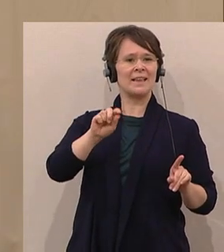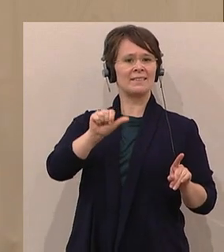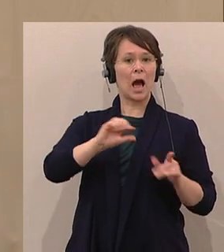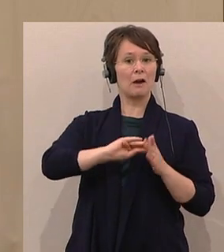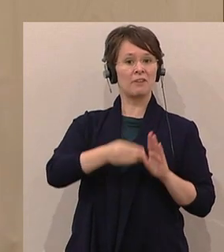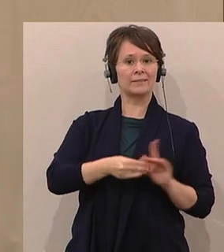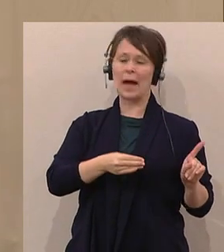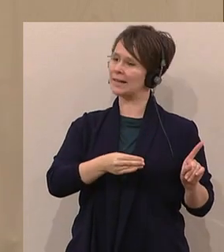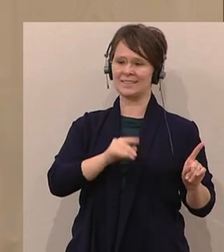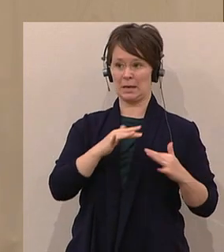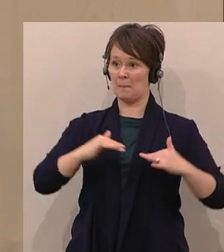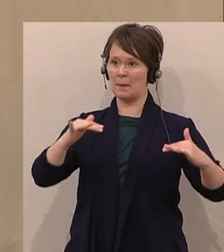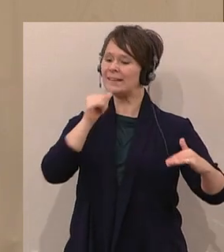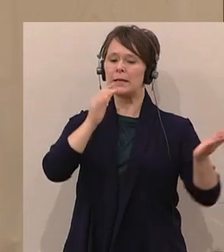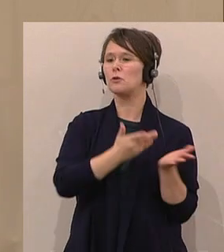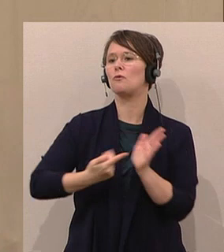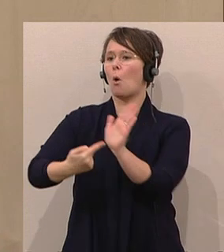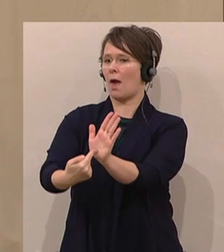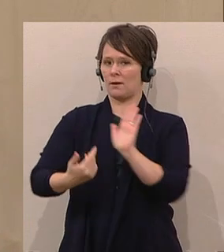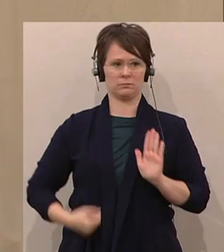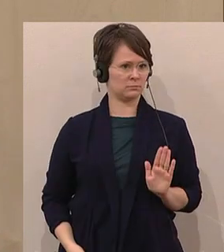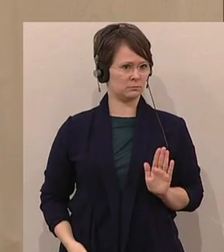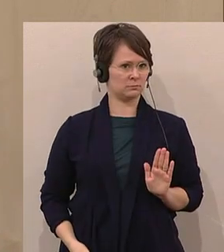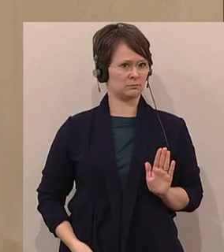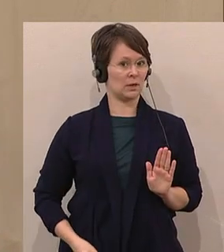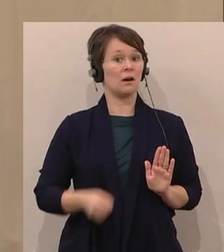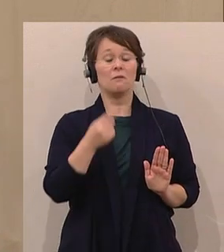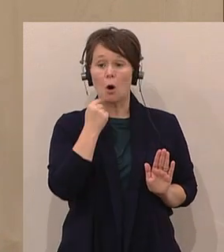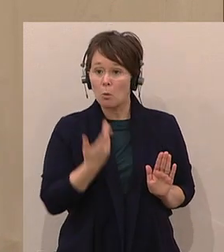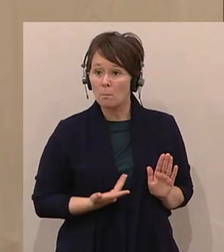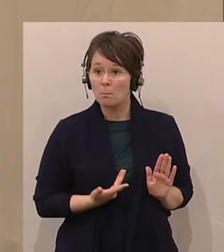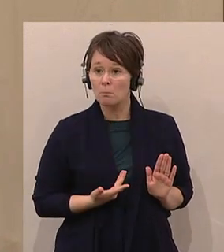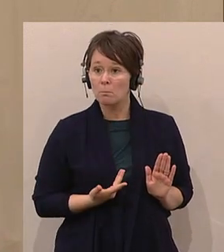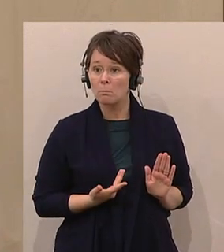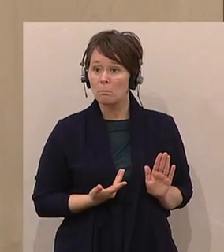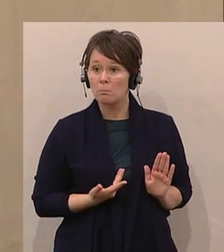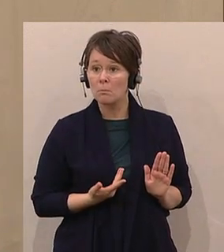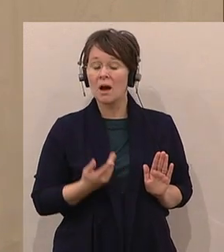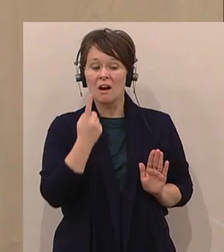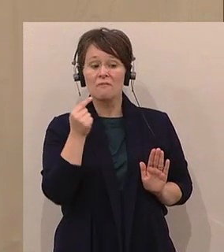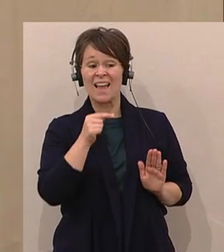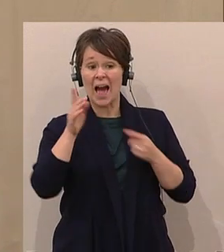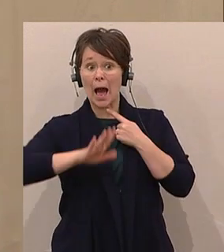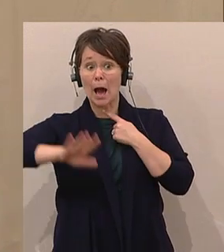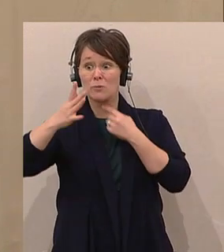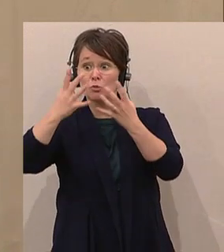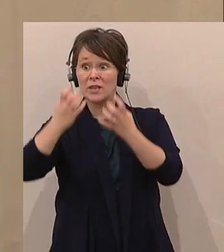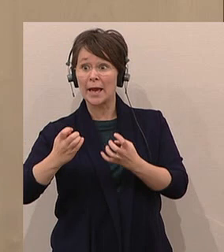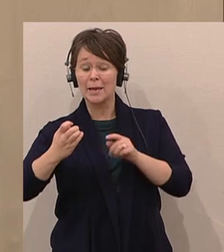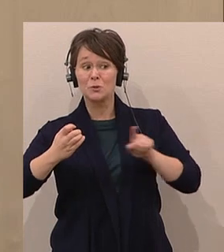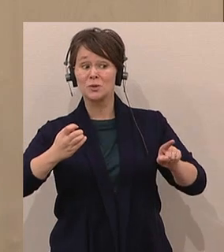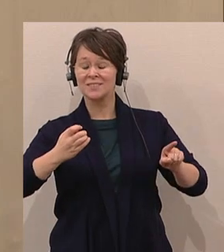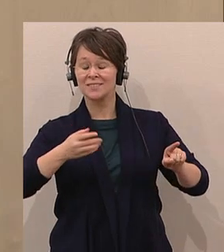dem Parlament nicht vorgelegt, weil die Abstimmung nicht so ausgeht, wie sich der Bundeskanzler und